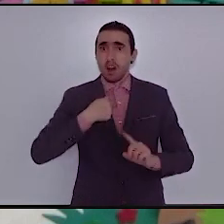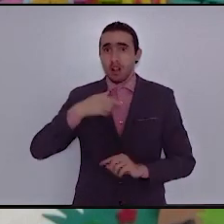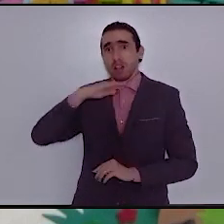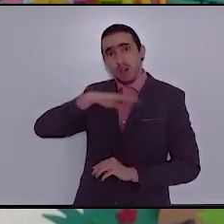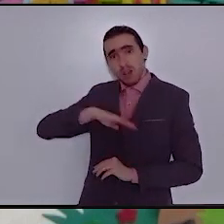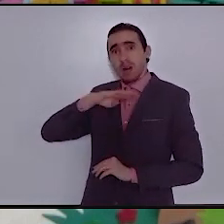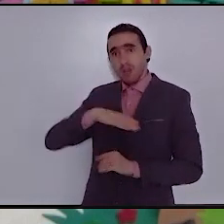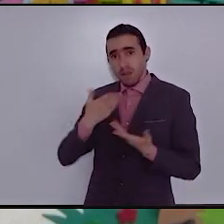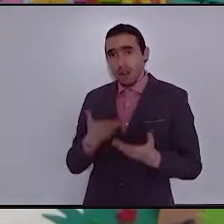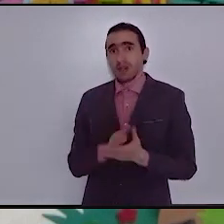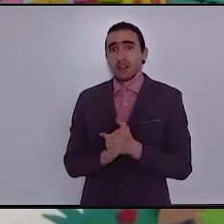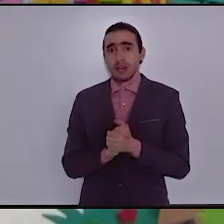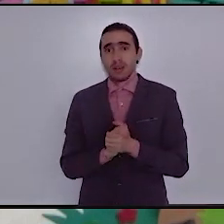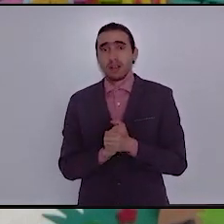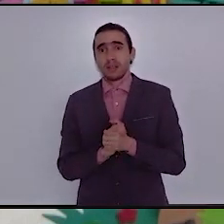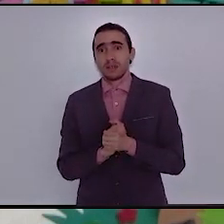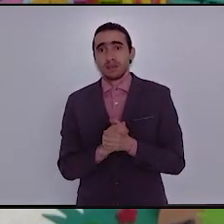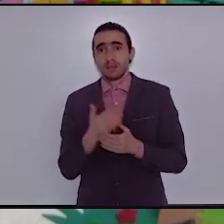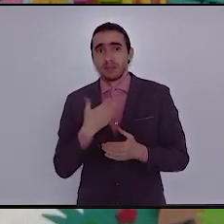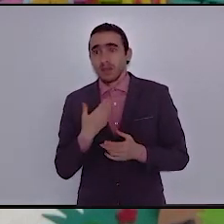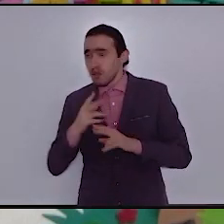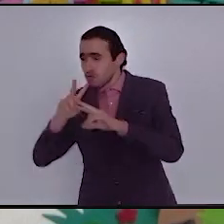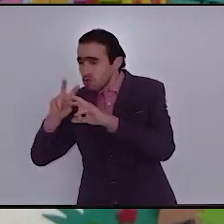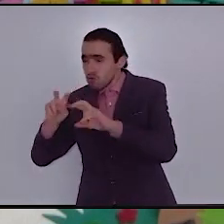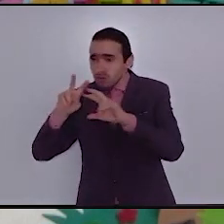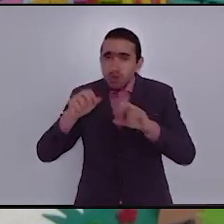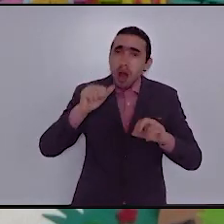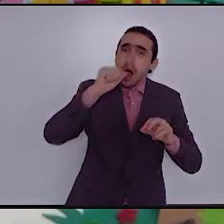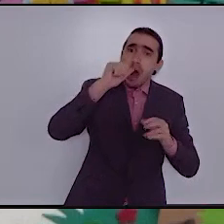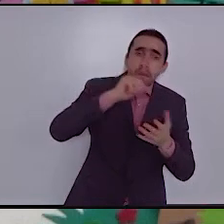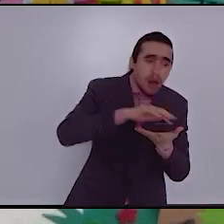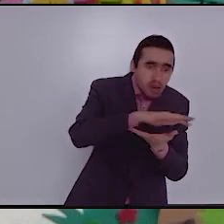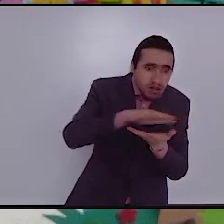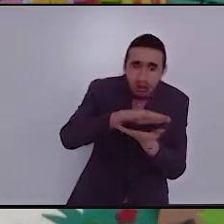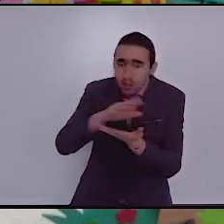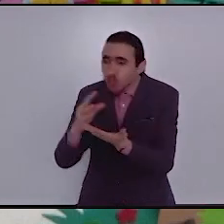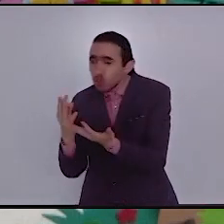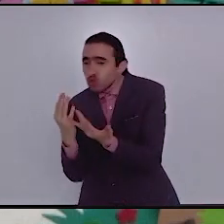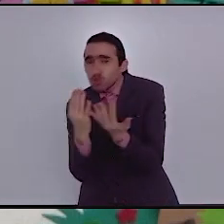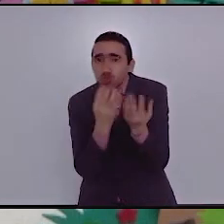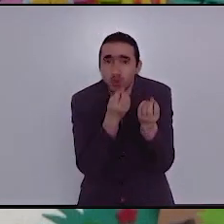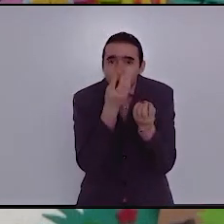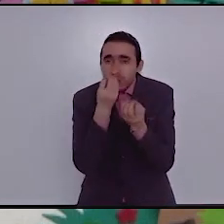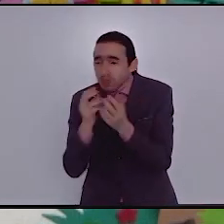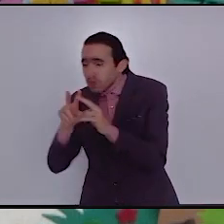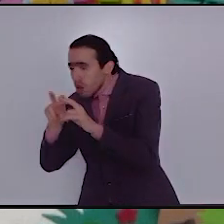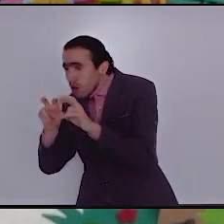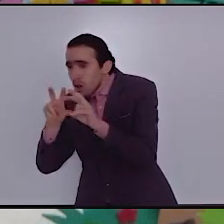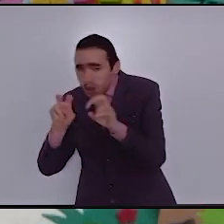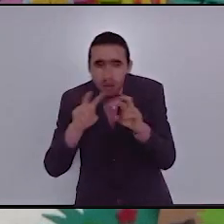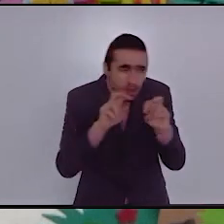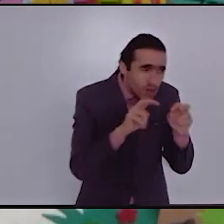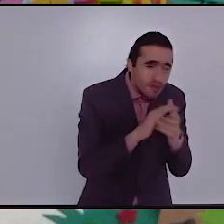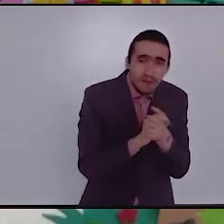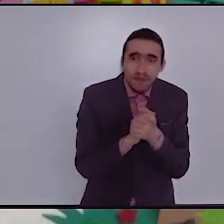أبحث عن ماء في غابة الزهور هقد وجدت جرى بها